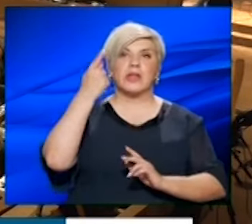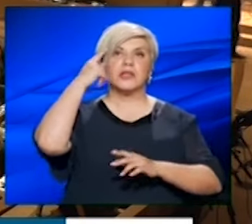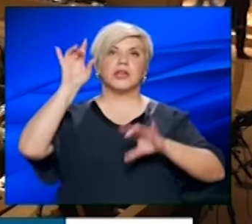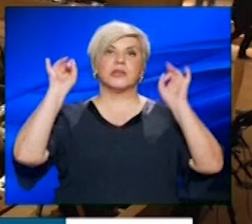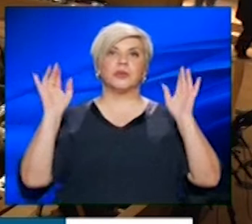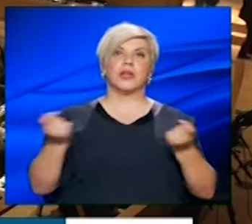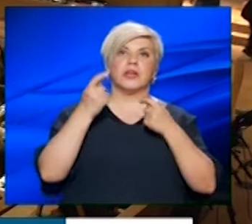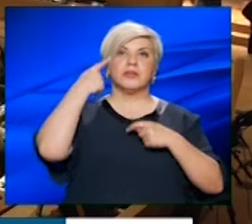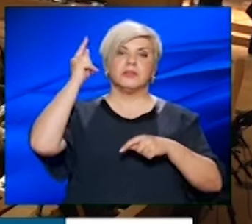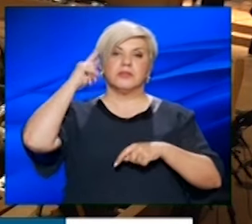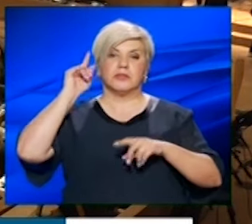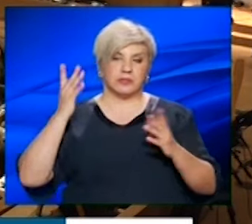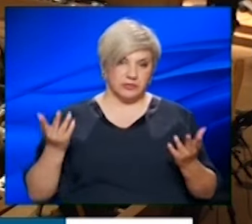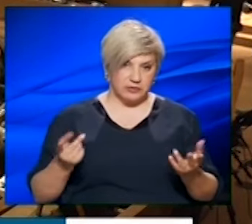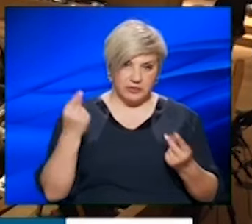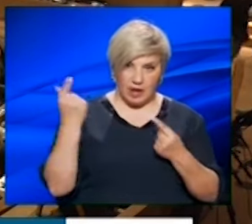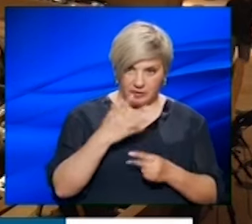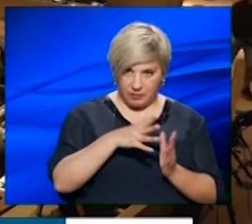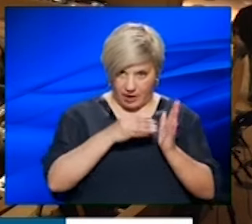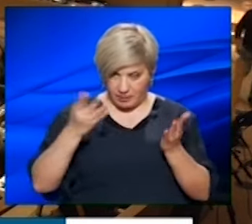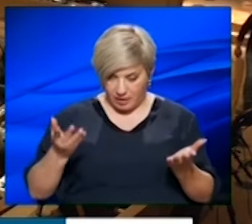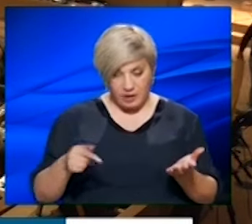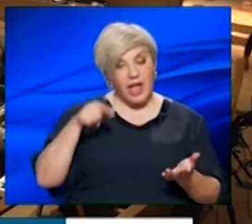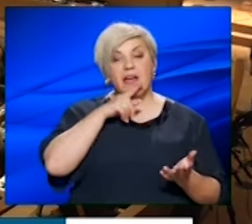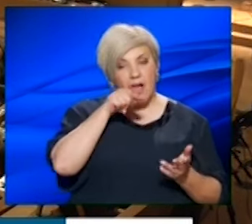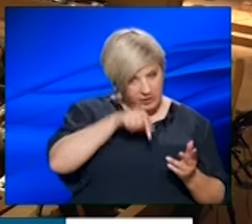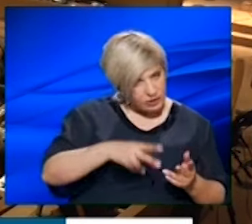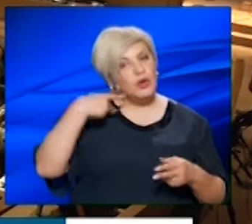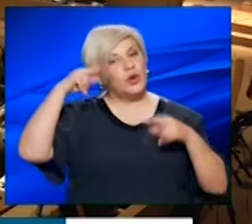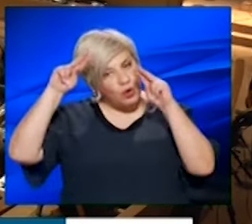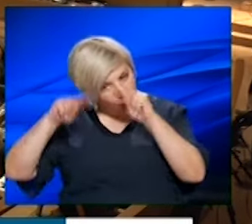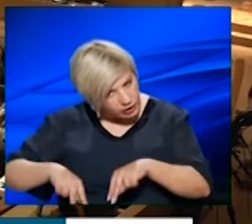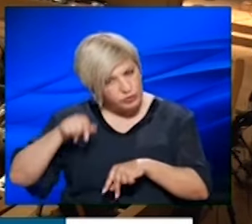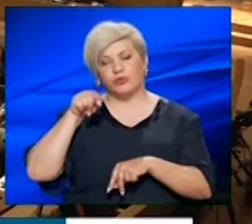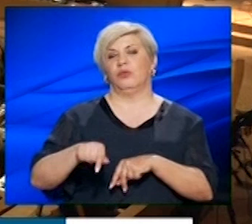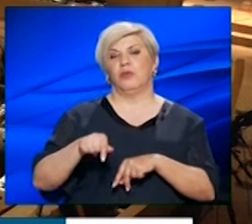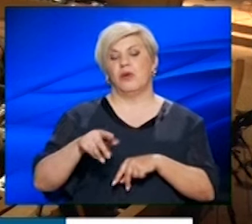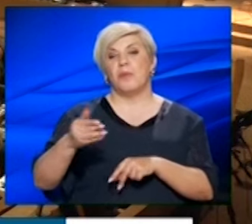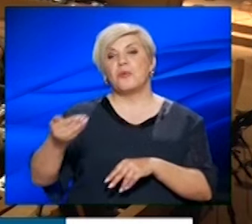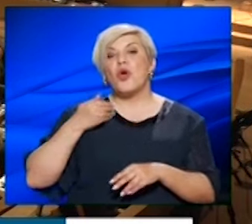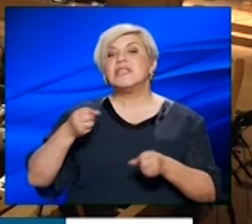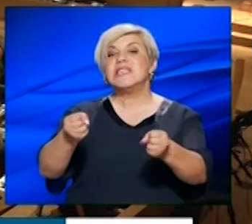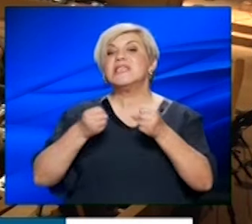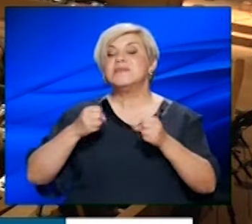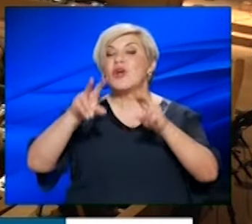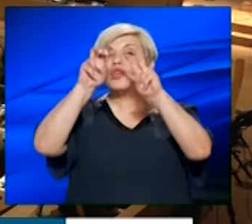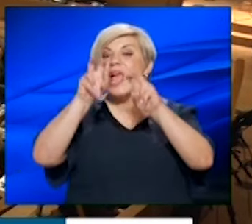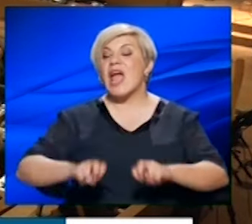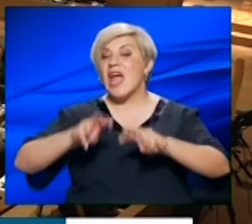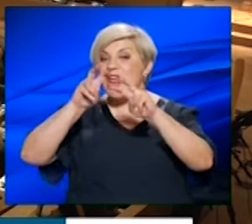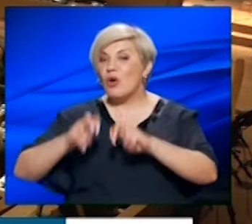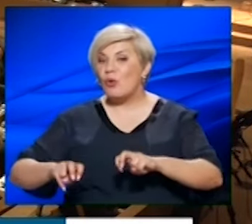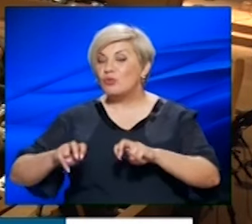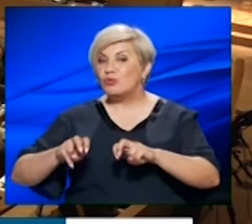ξέραν τι γινότανε. Έτσι και τώρα γνωρίζουμε ότι ο προσυσμικός έλεγχος στα σχολεία του